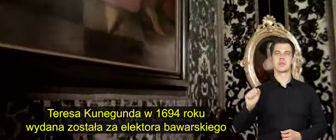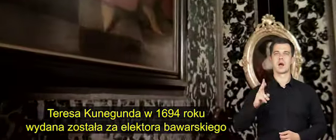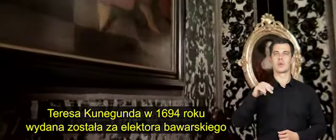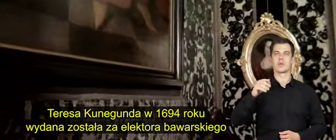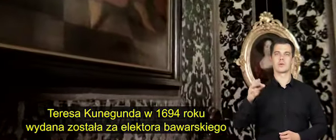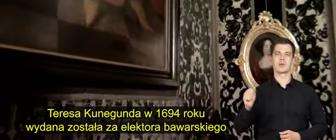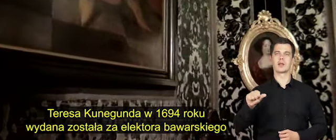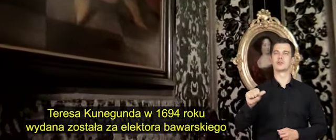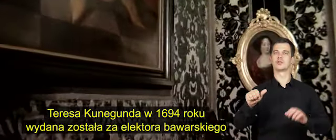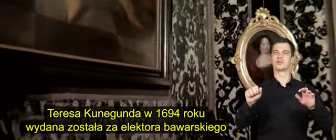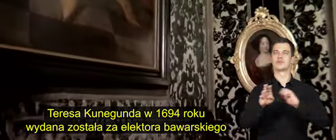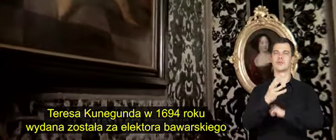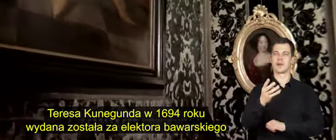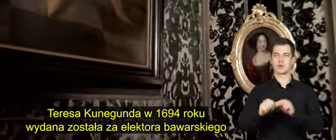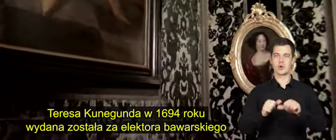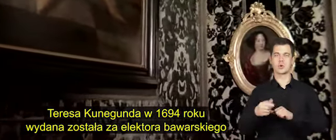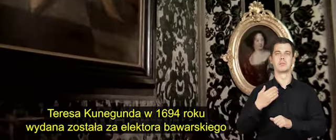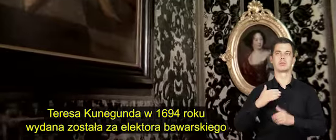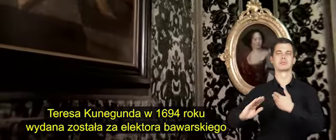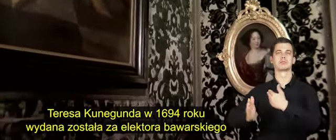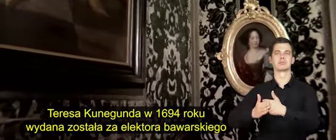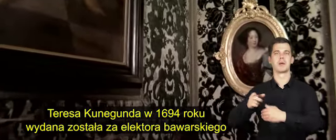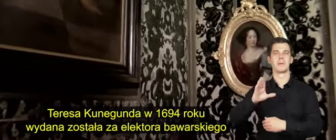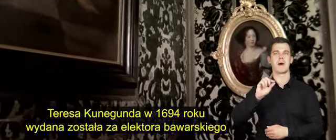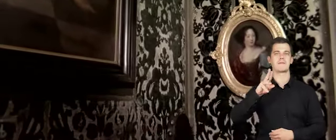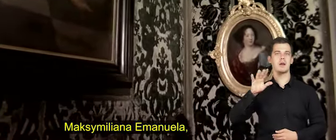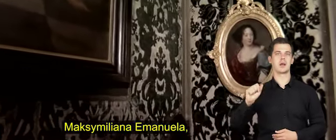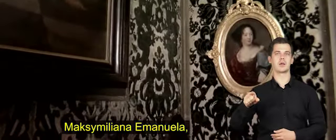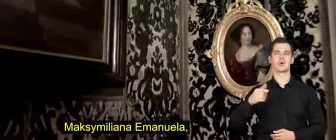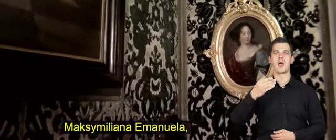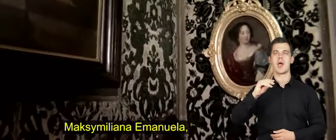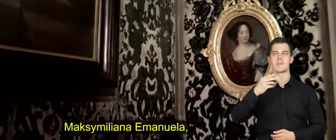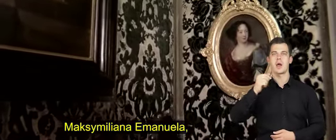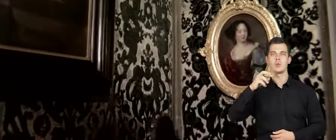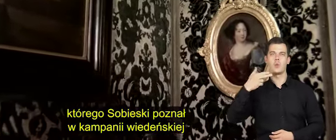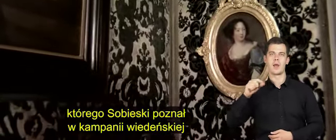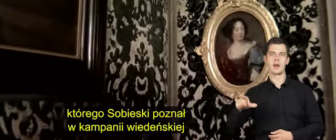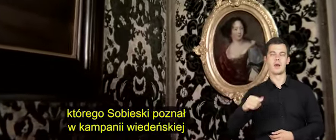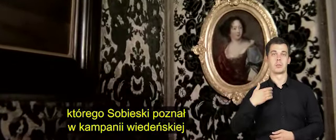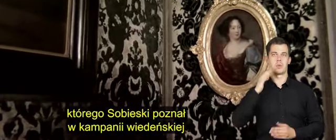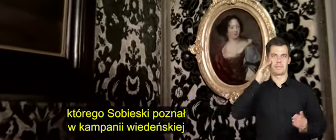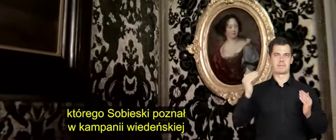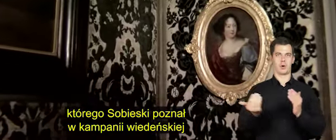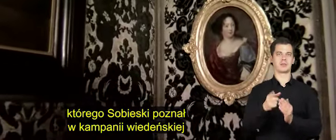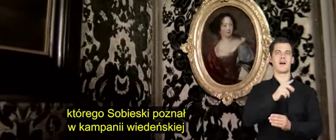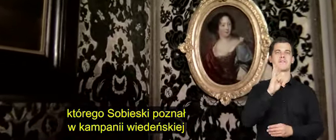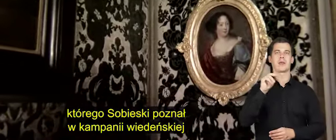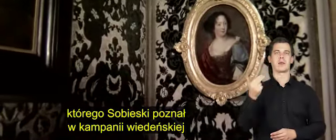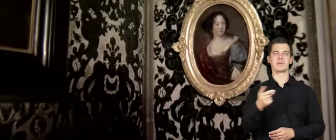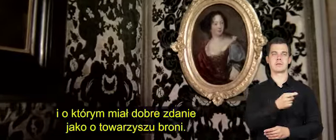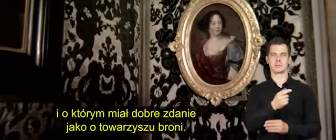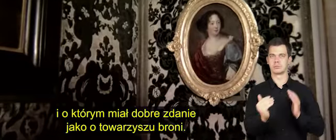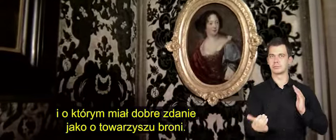1694 roku wydana została za elektora bawarskiego Maksymiliana Emanuela, którego Sobieski poznał w kampanii